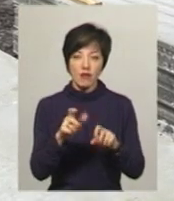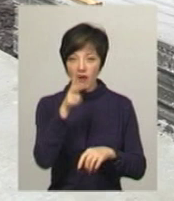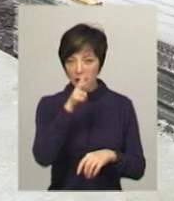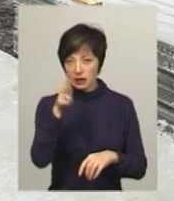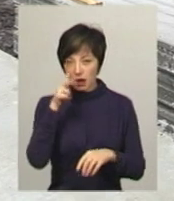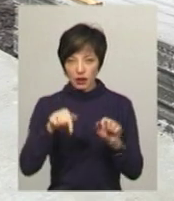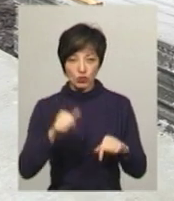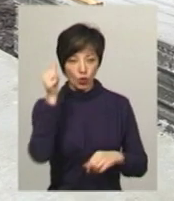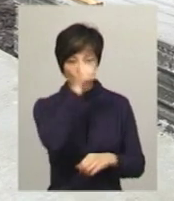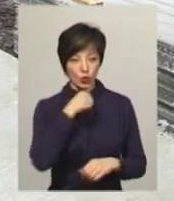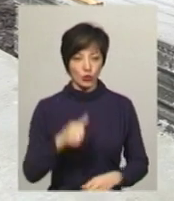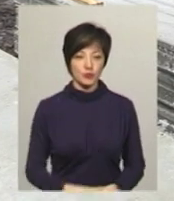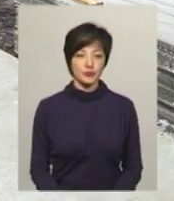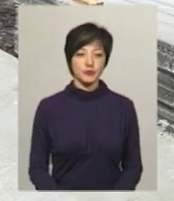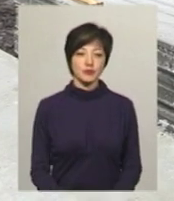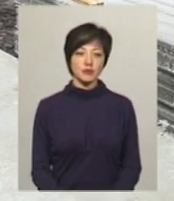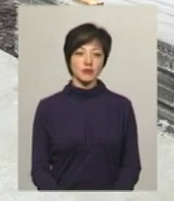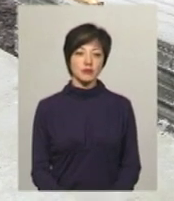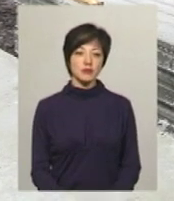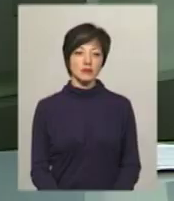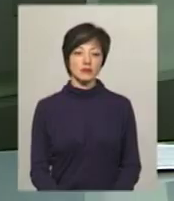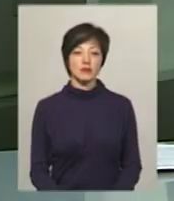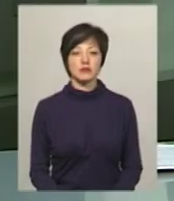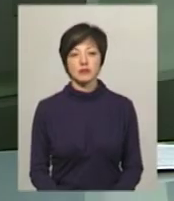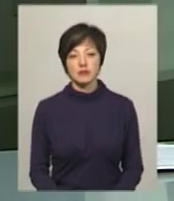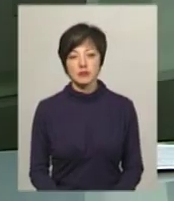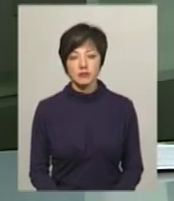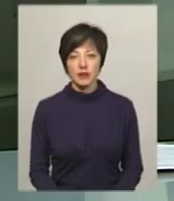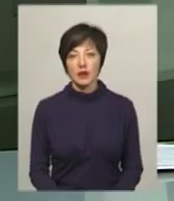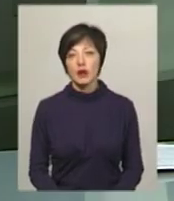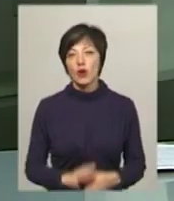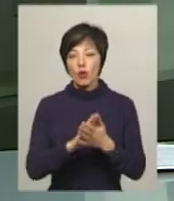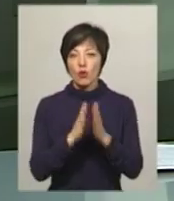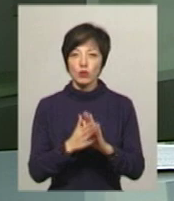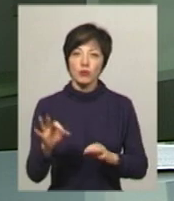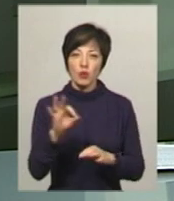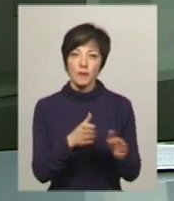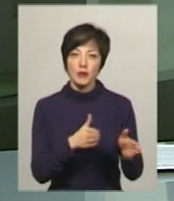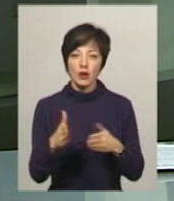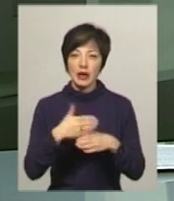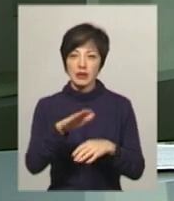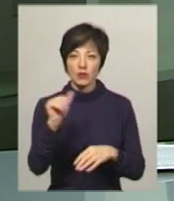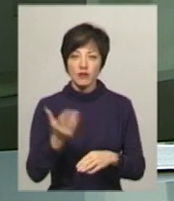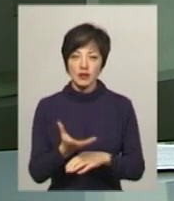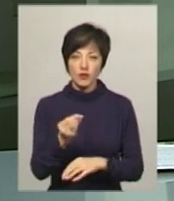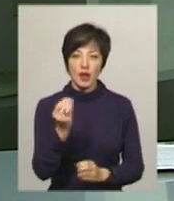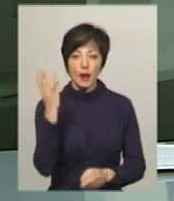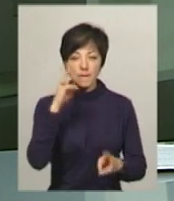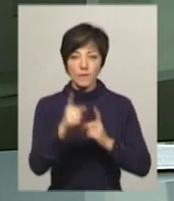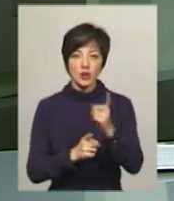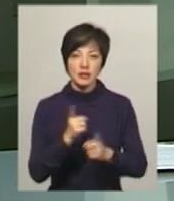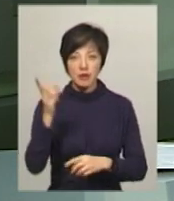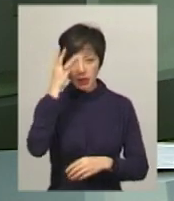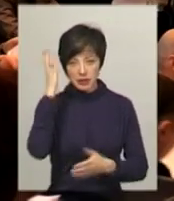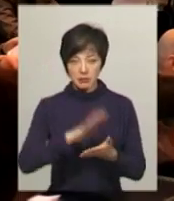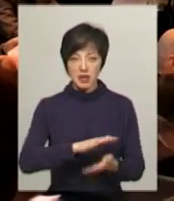Світлана Поробок, Олександр Горішевський, новини, Поділяцентр. Угоду про підготовку кредитного фінансування, модернізації Хмельницького